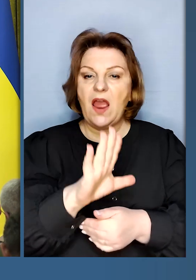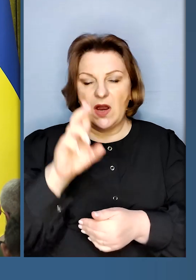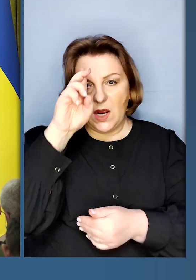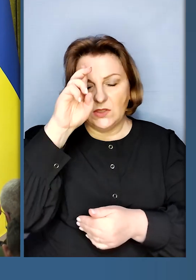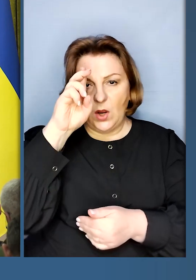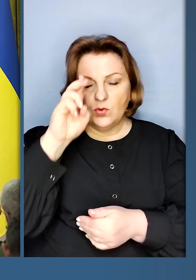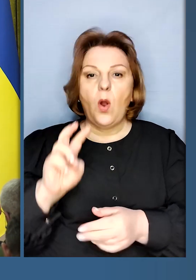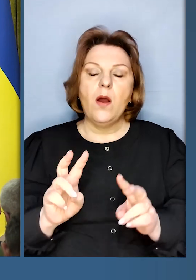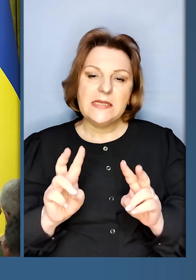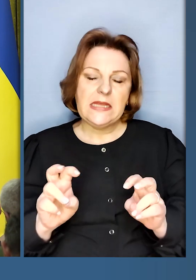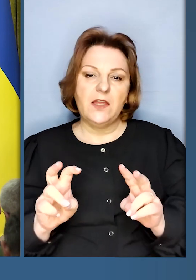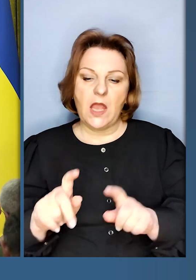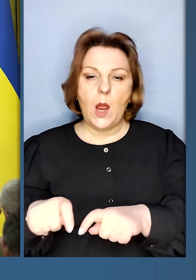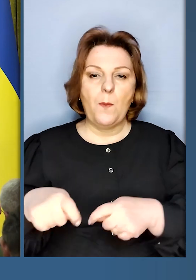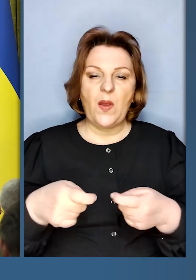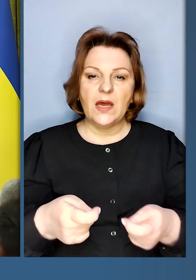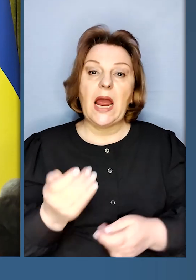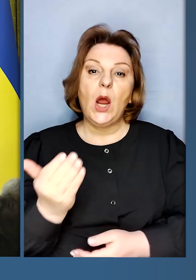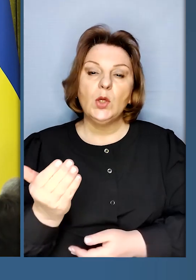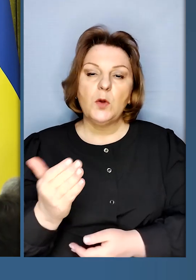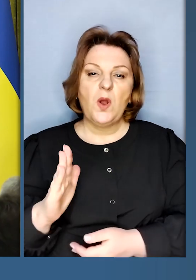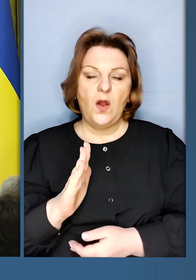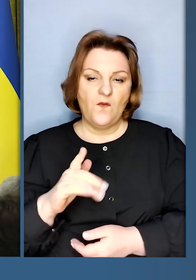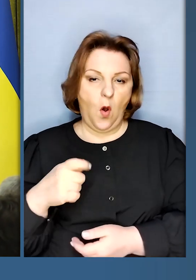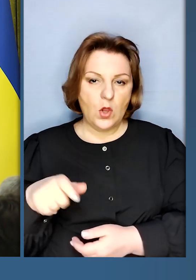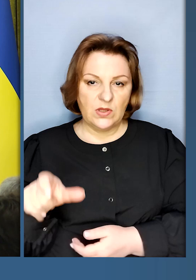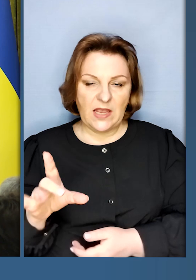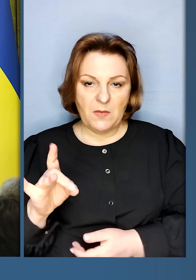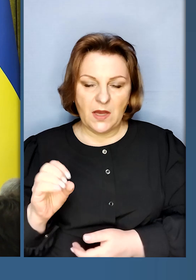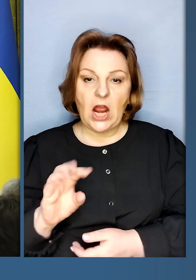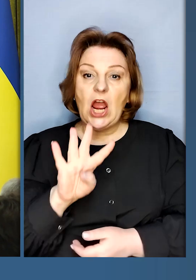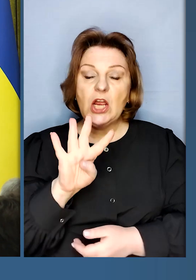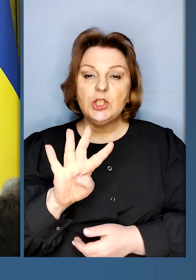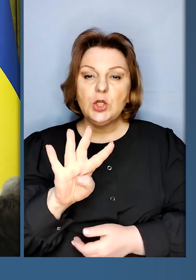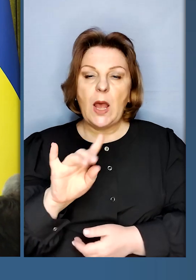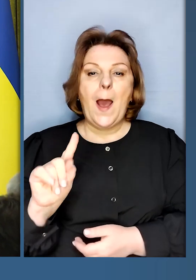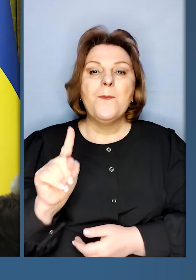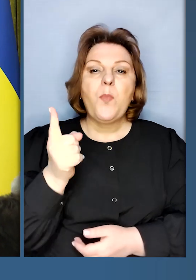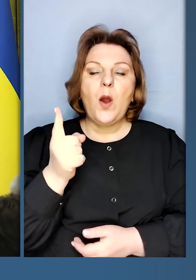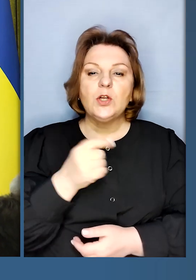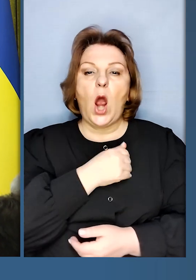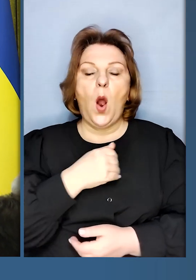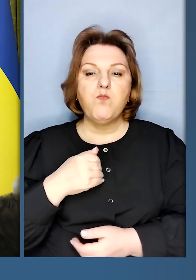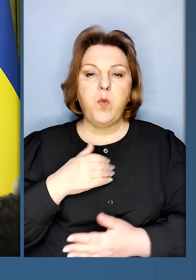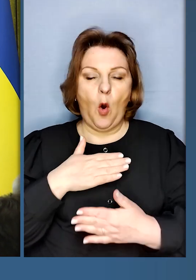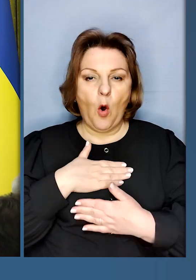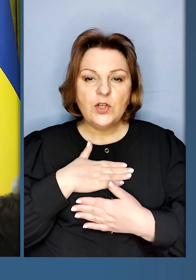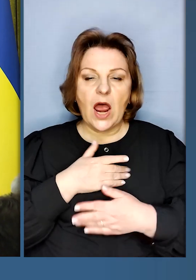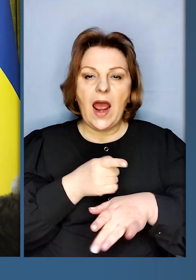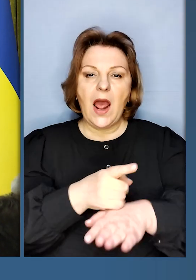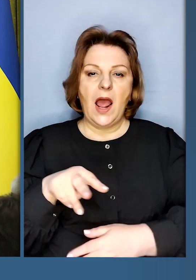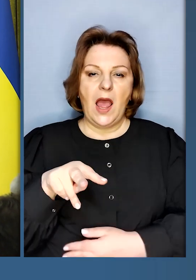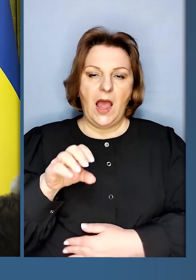перша європейська держава, символічно передати тобі, Володимира, чотири перші польські